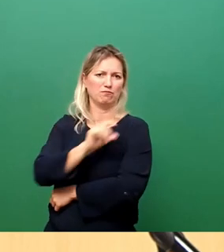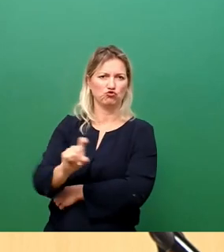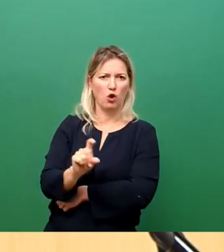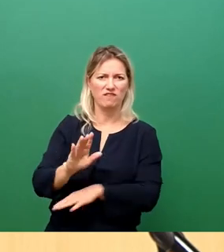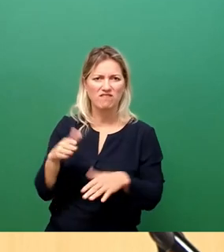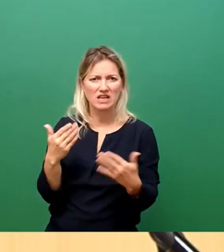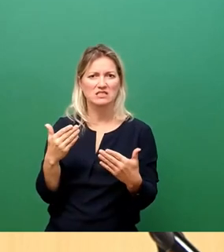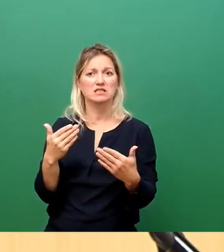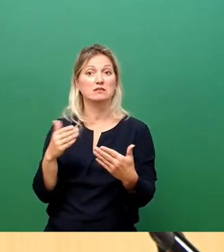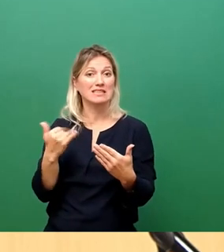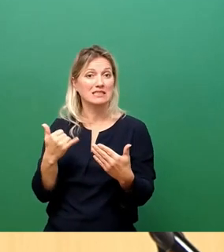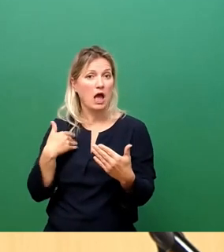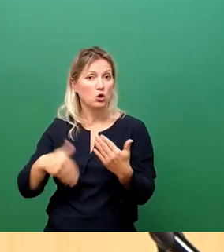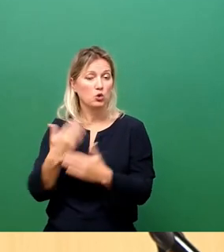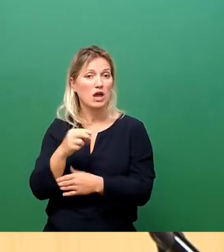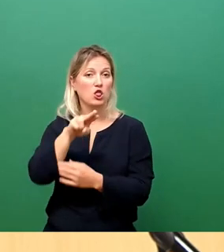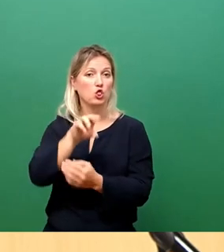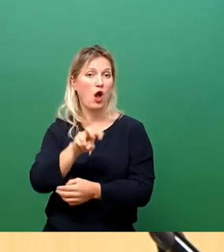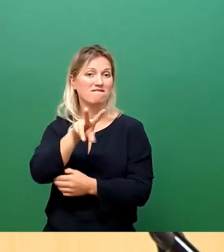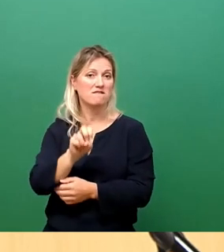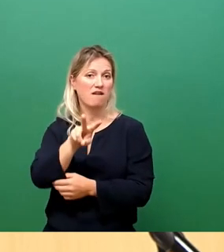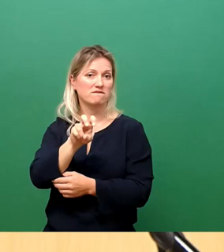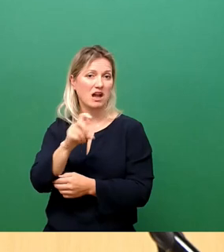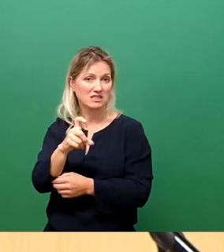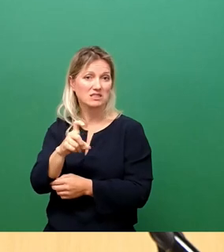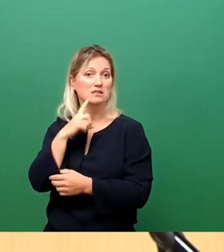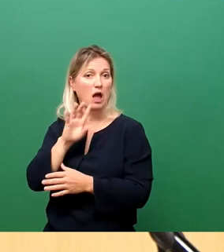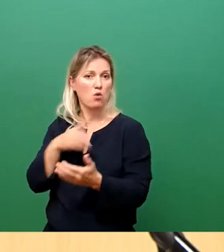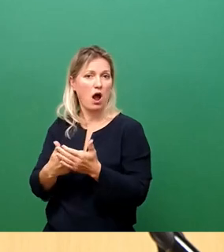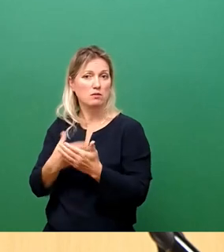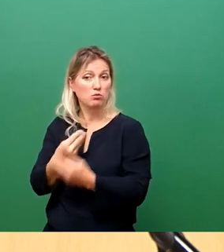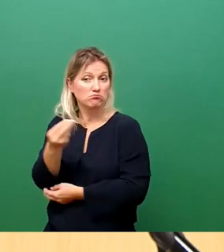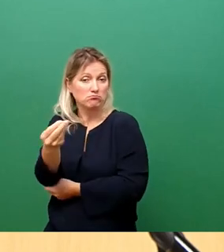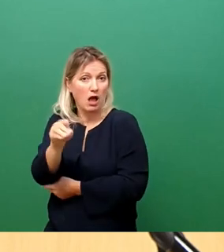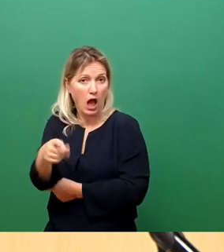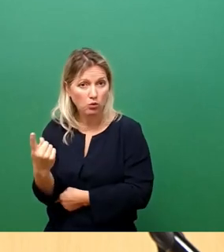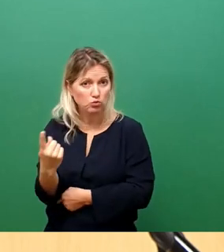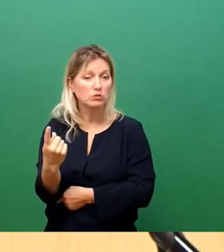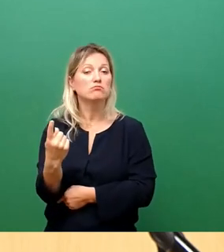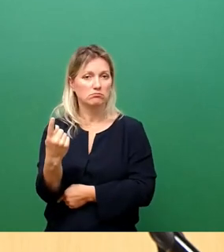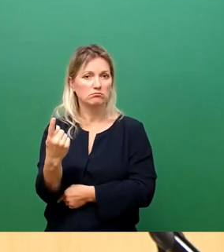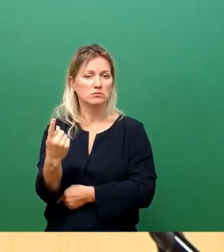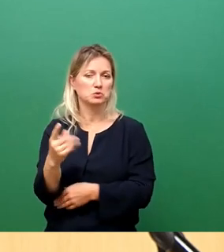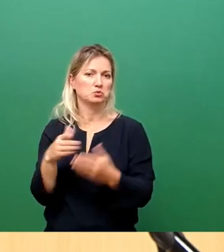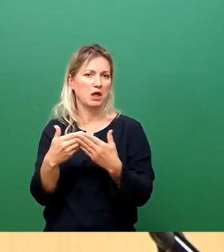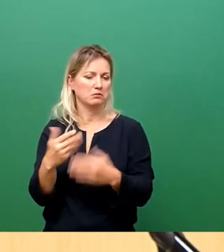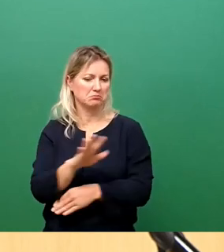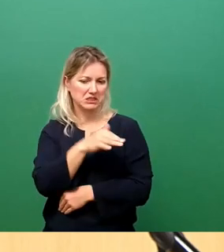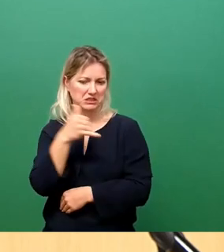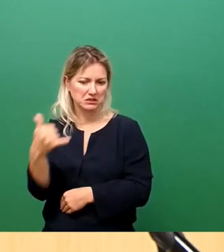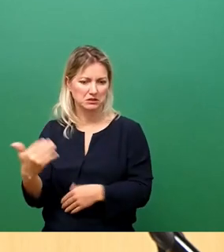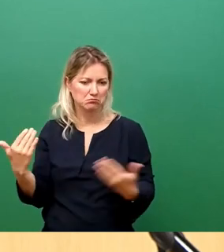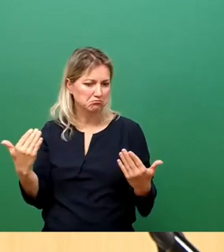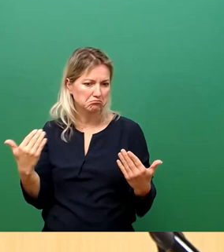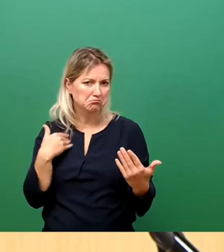von Novavax, der bei uns im Haus angeboten wird und können da insgesamt eigentlich auf eine erfolgreiche Geschichte